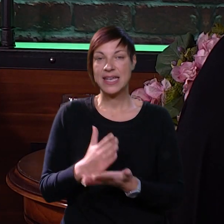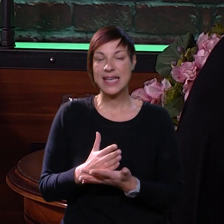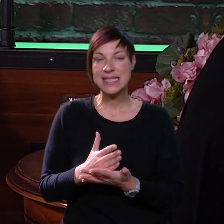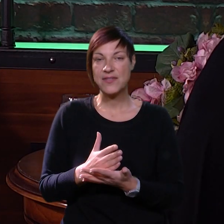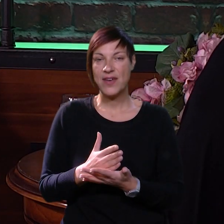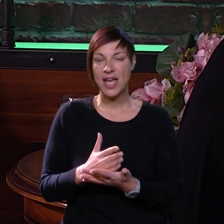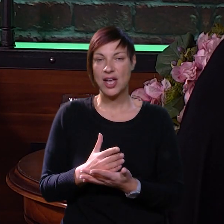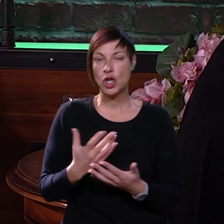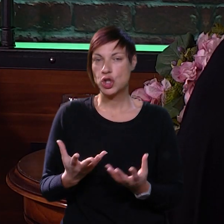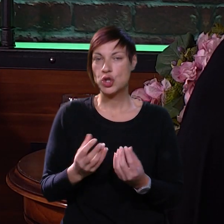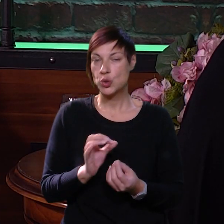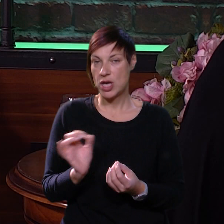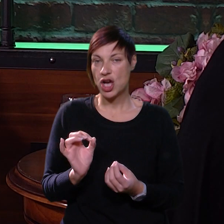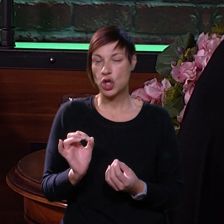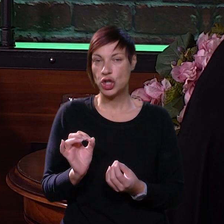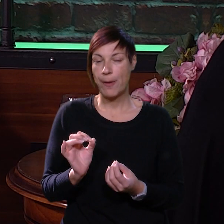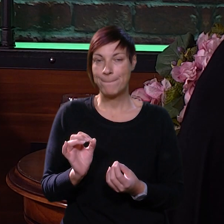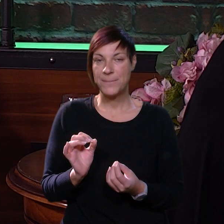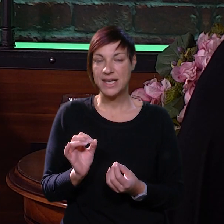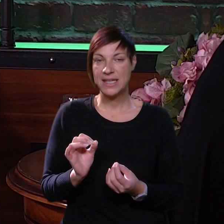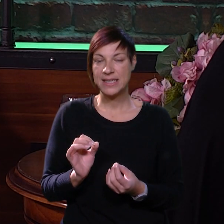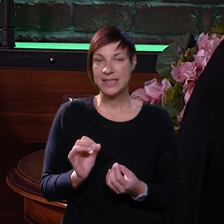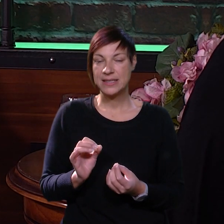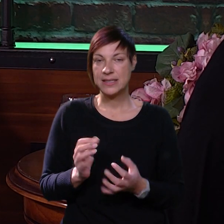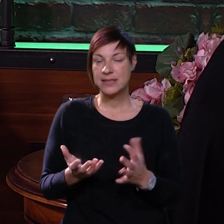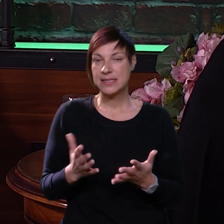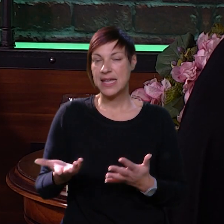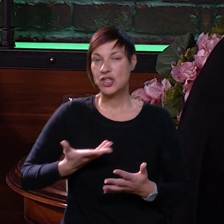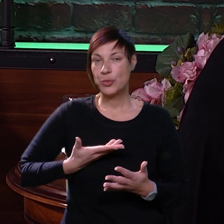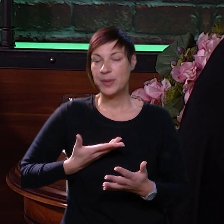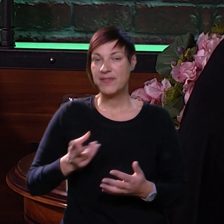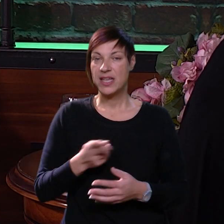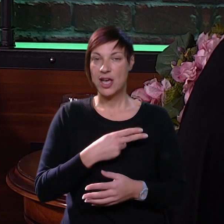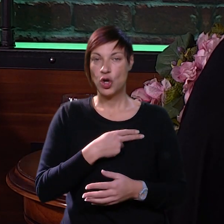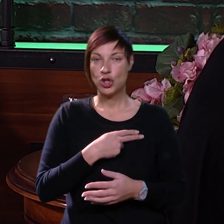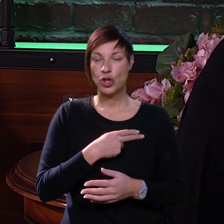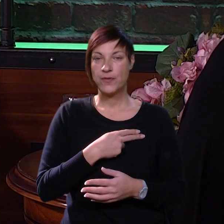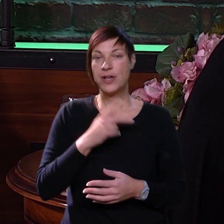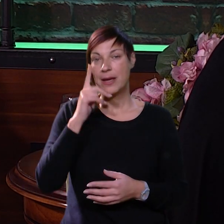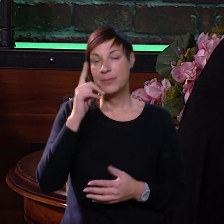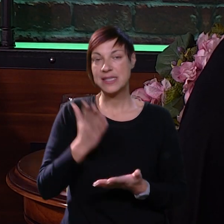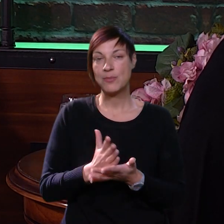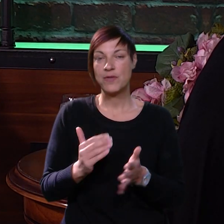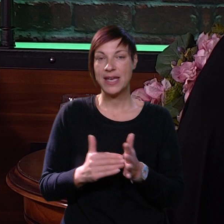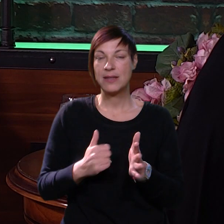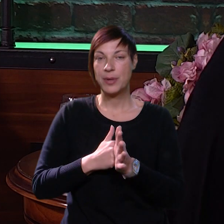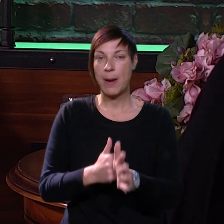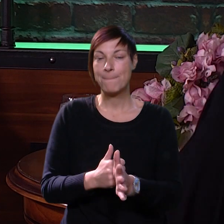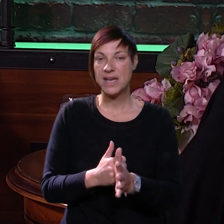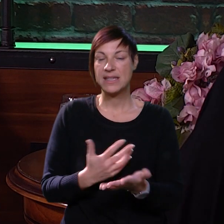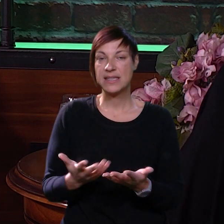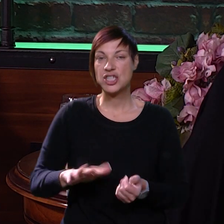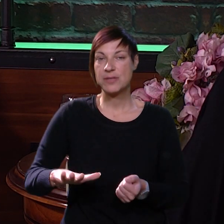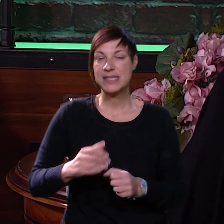svakako su jako dobre za možda dobivanje nekih odgovora. Mislim, uvijek je potrebno